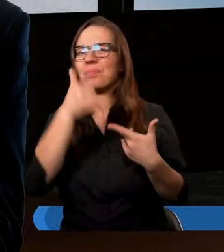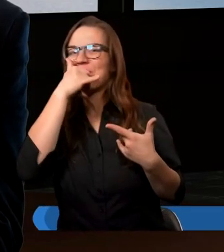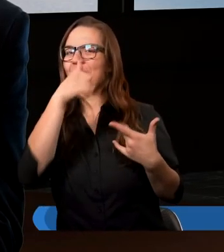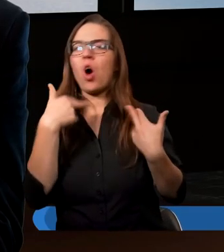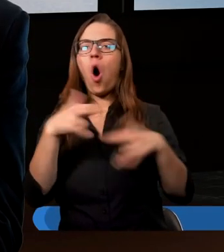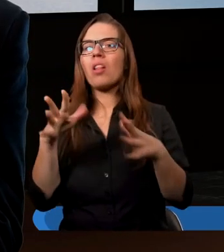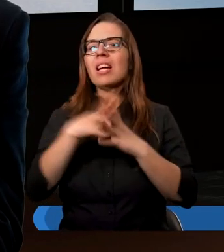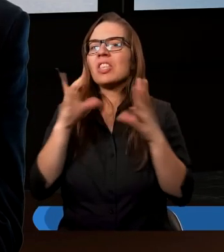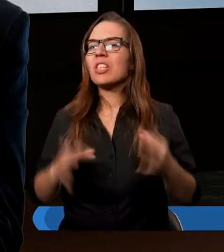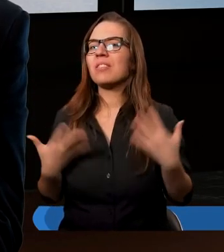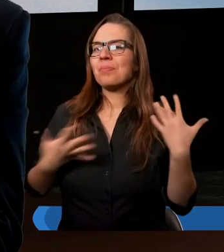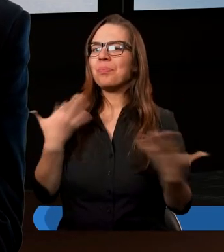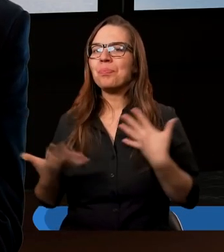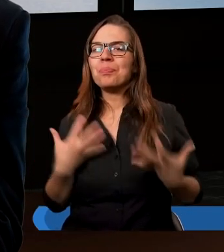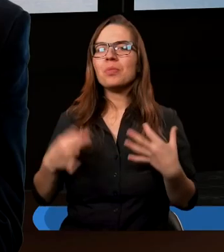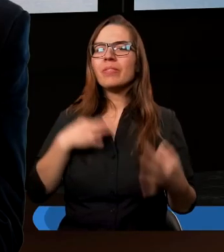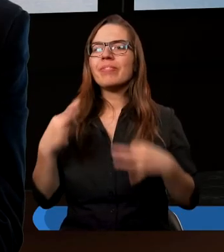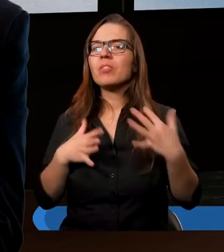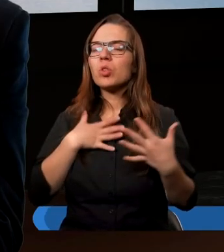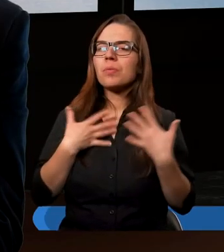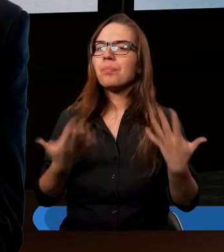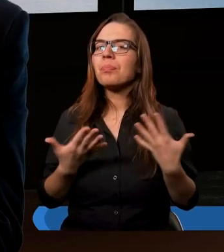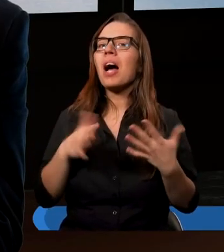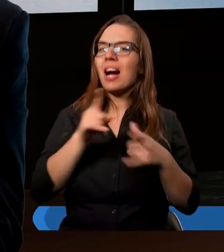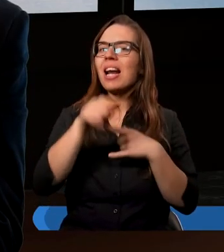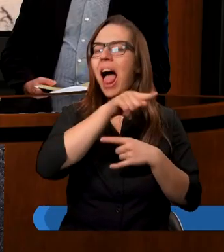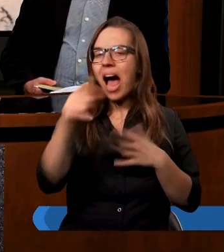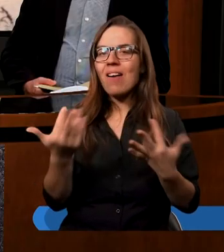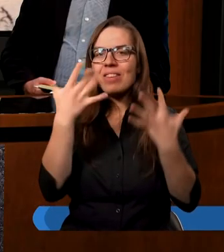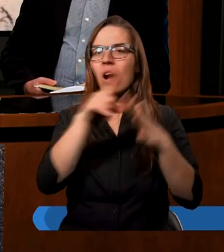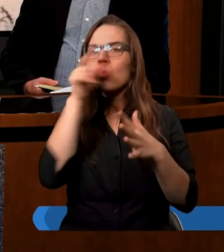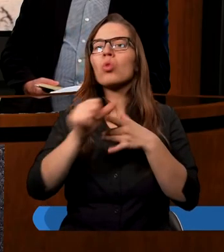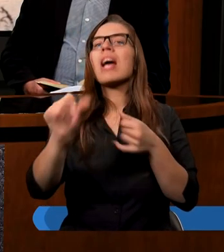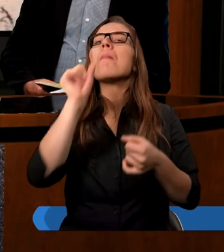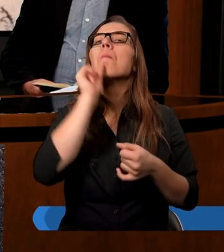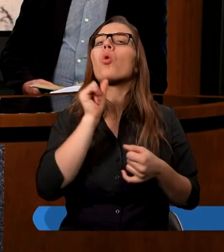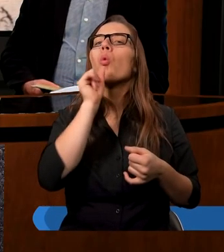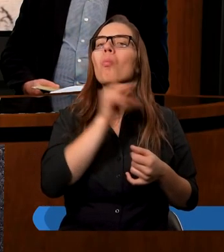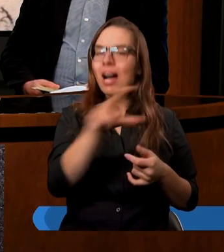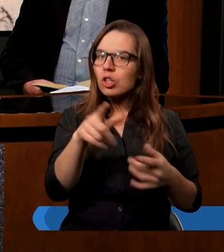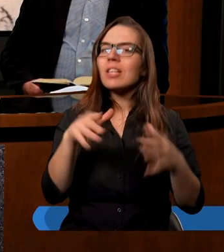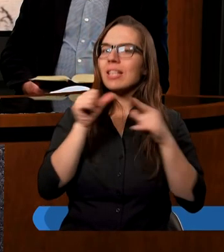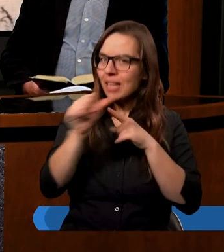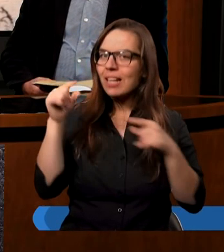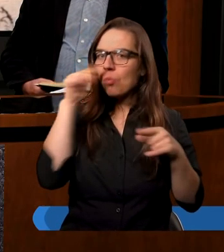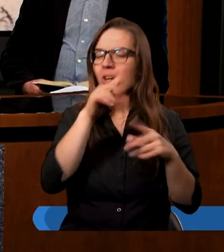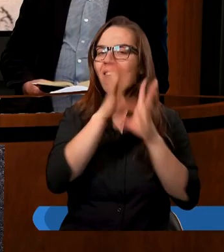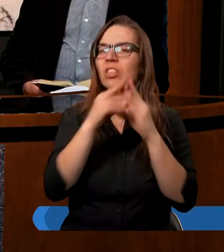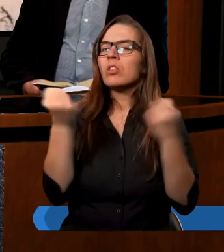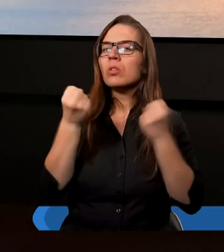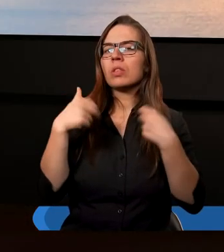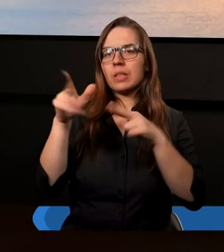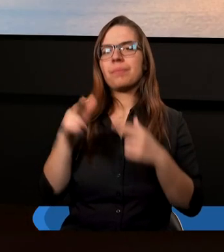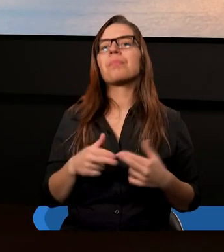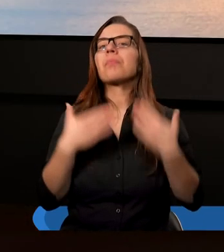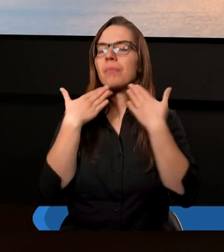dziesięciny. A więc dla wielu ludzi jest to próba. Tak, dziękuję bardzo. Przeczytamy już następny werset. Bardzo